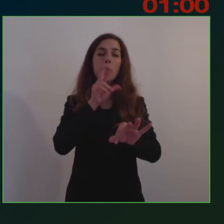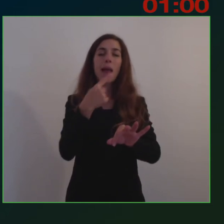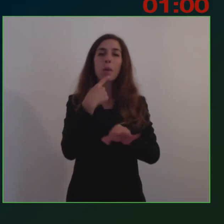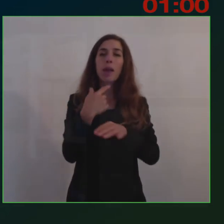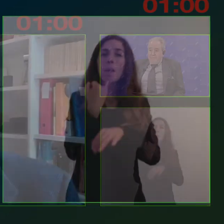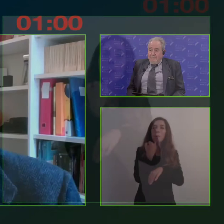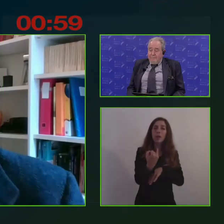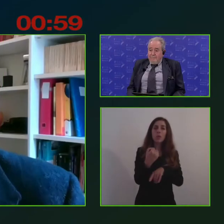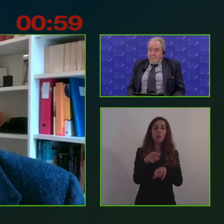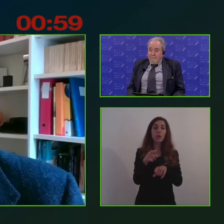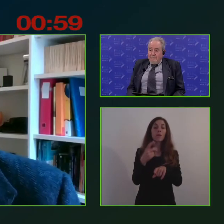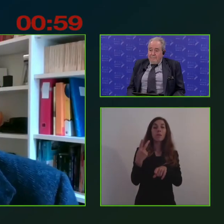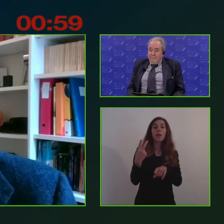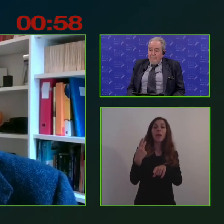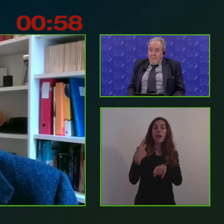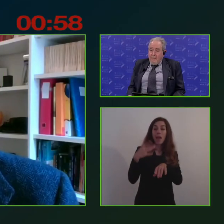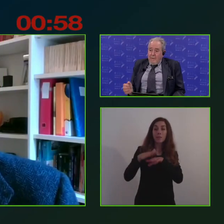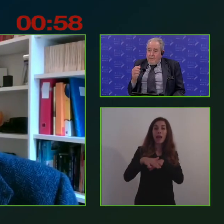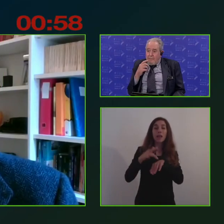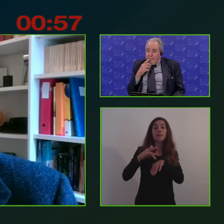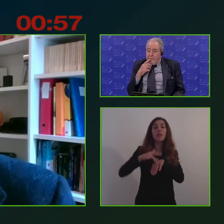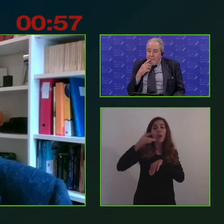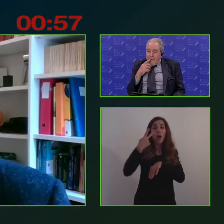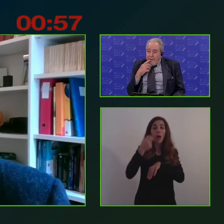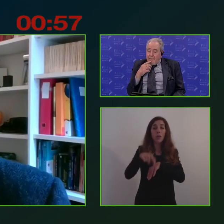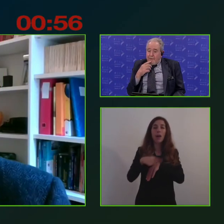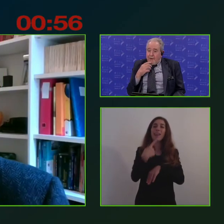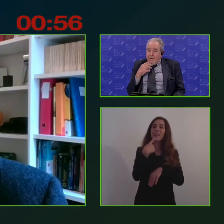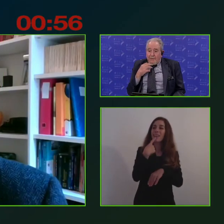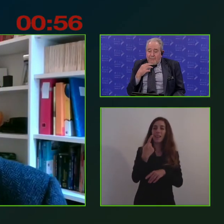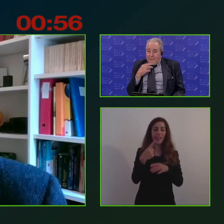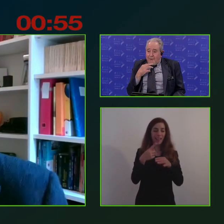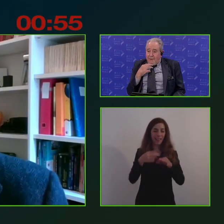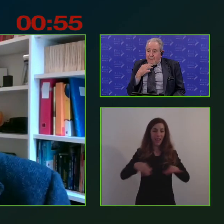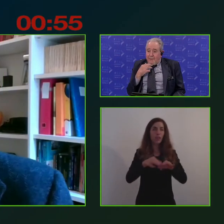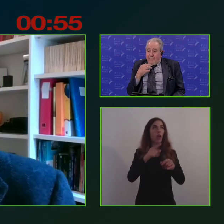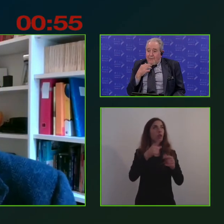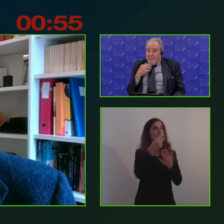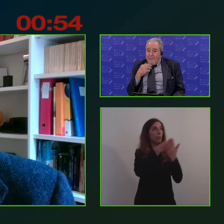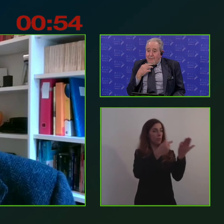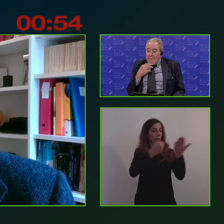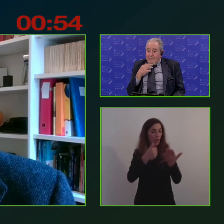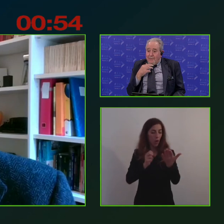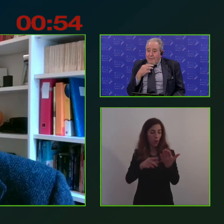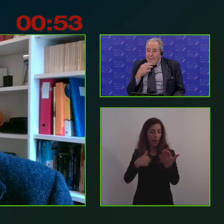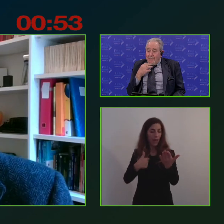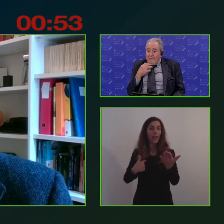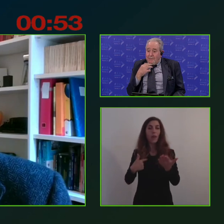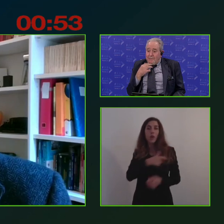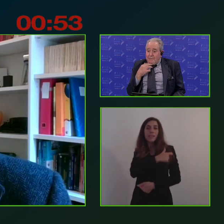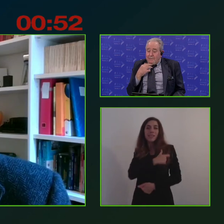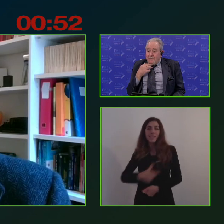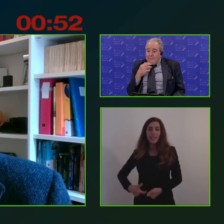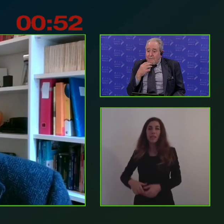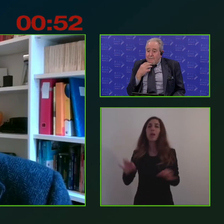arrivava sui territori con dei programmi, il povero sindaco, la povera associazione artigiana diceva, ma io come mi confronto con